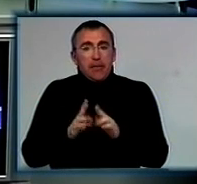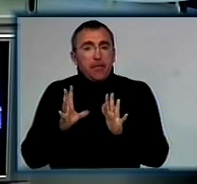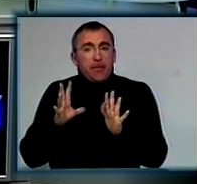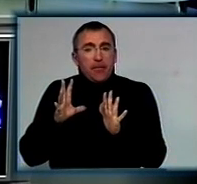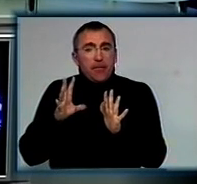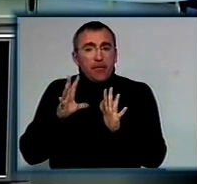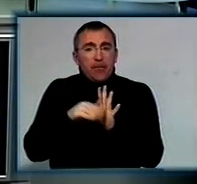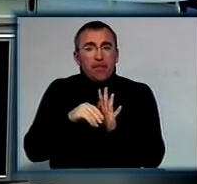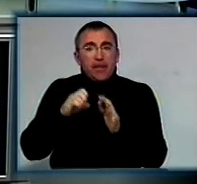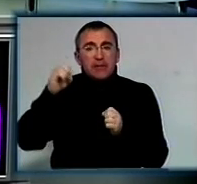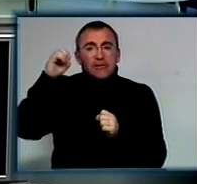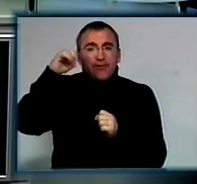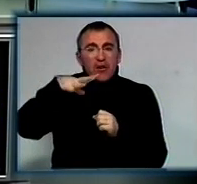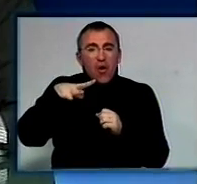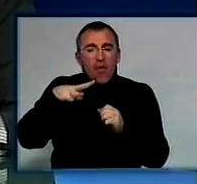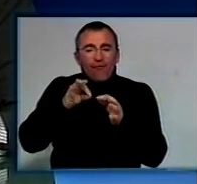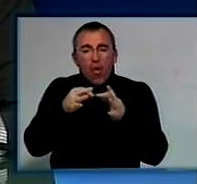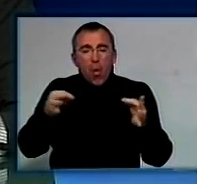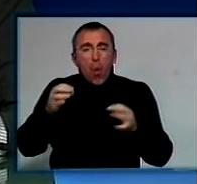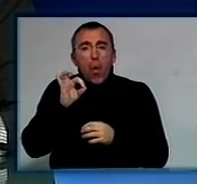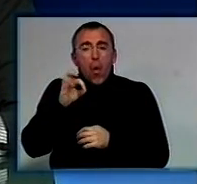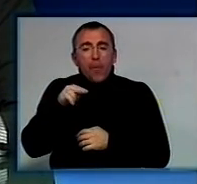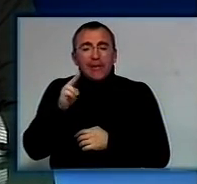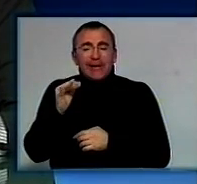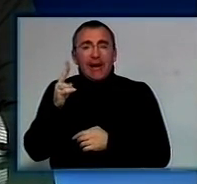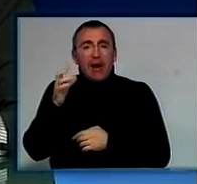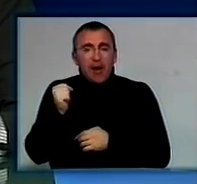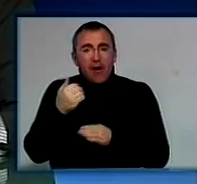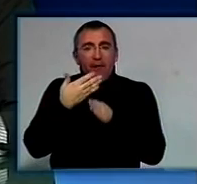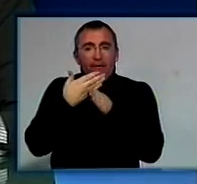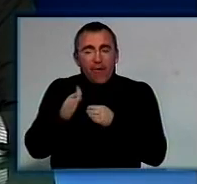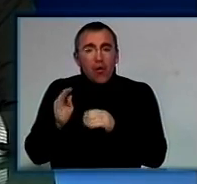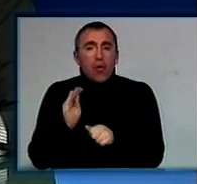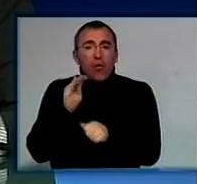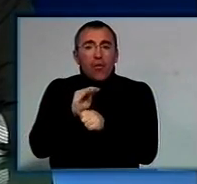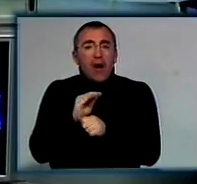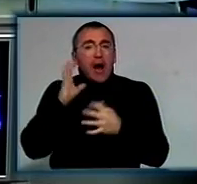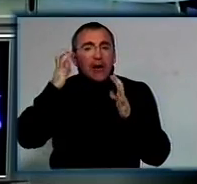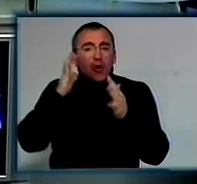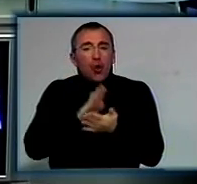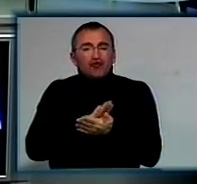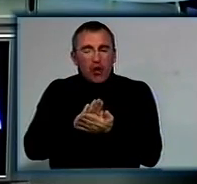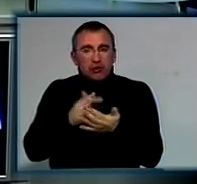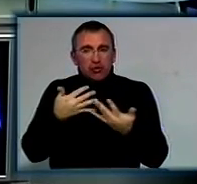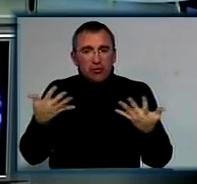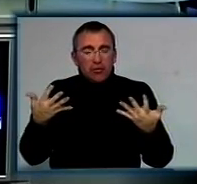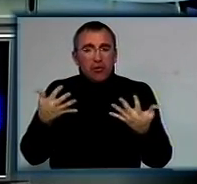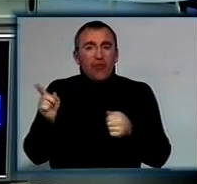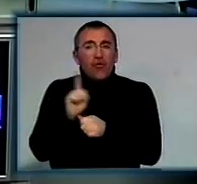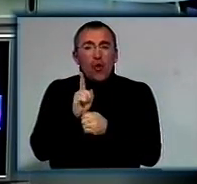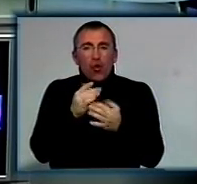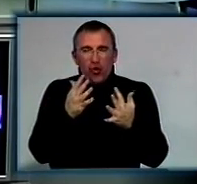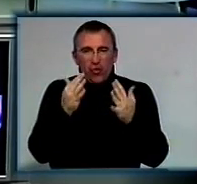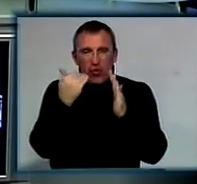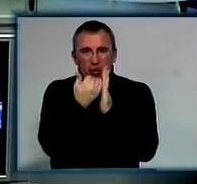світловолоконної оптики, це виділення додаткових радіочастот, це затвердження нових нормативів,